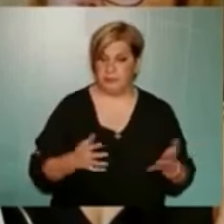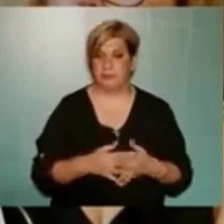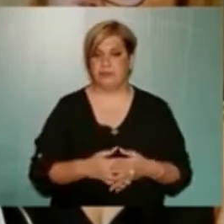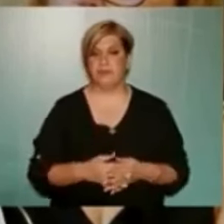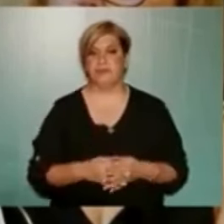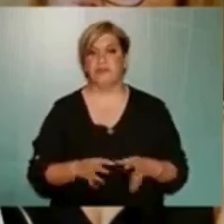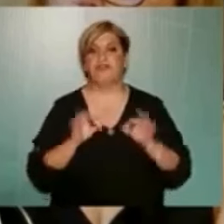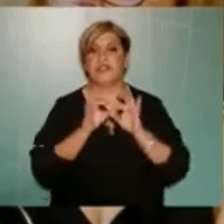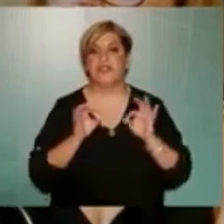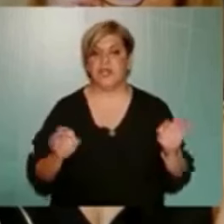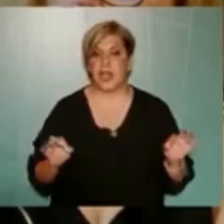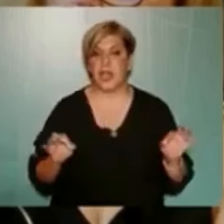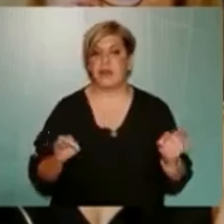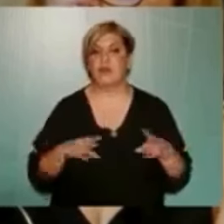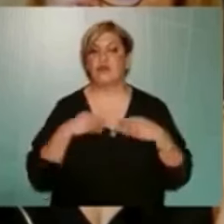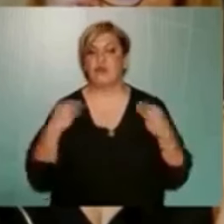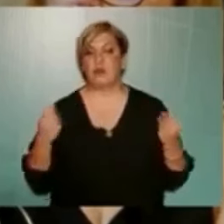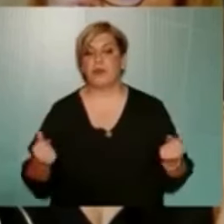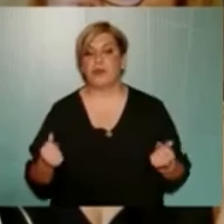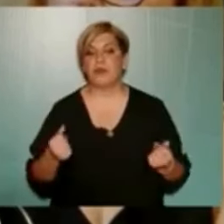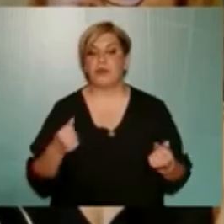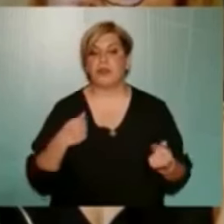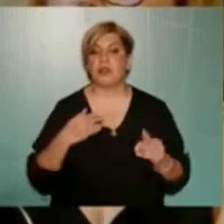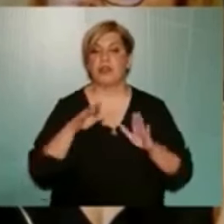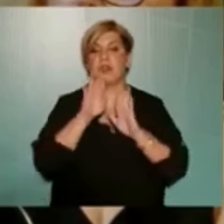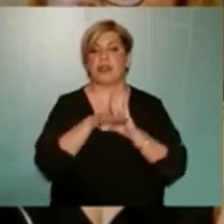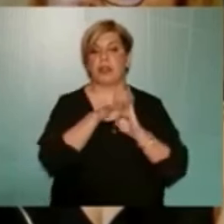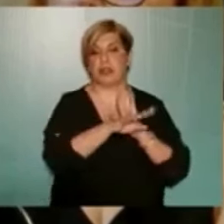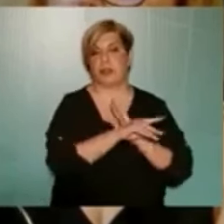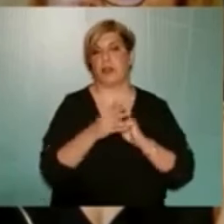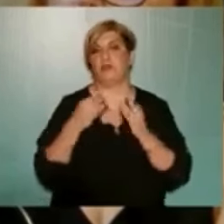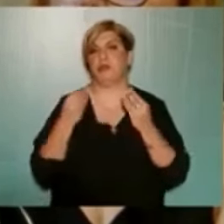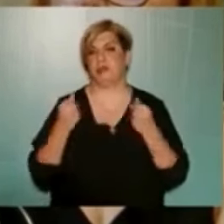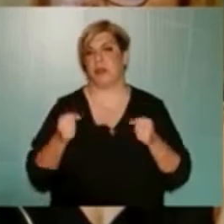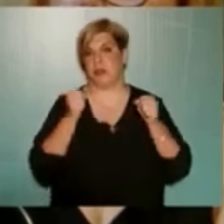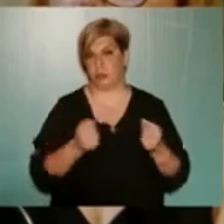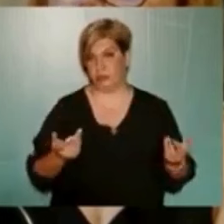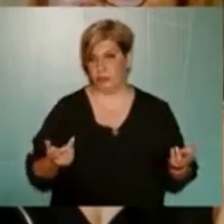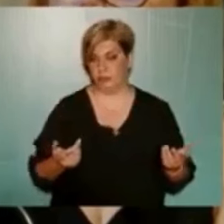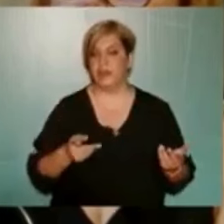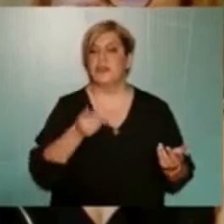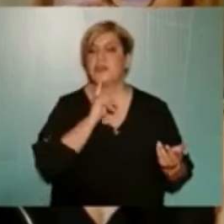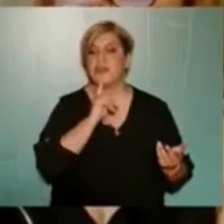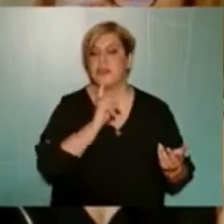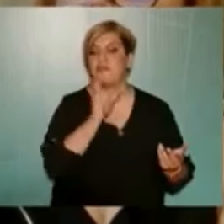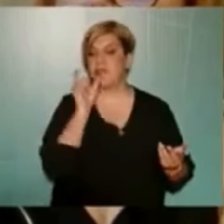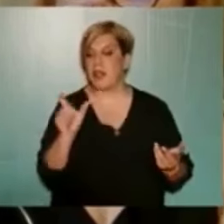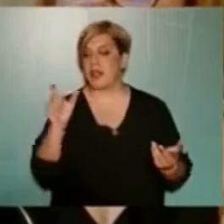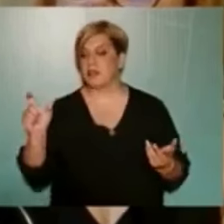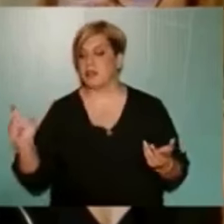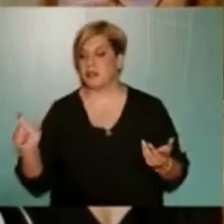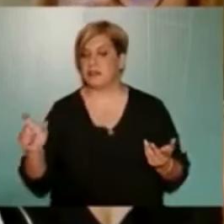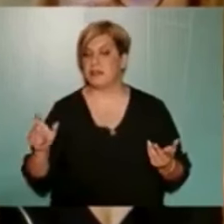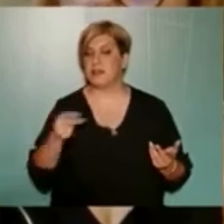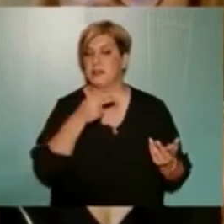και φυσικά με τον τρόπο του απευθυνόταν υποτιμητικά στους κατοίκους. Ακριβώς τις ίδιες φράσεις χρησιμοποιούσαν